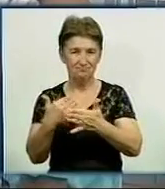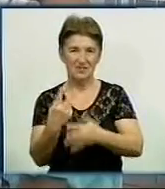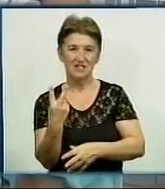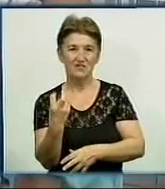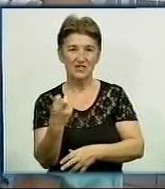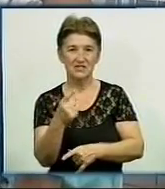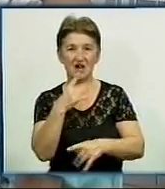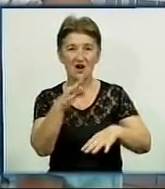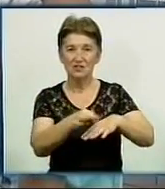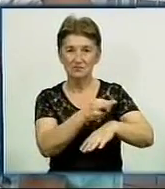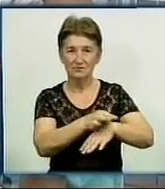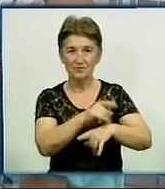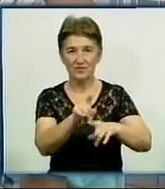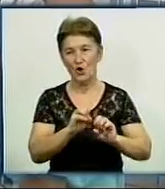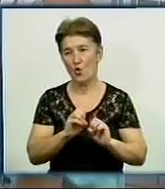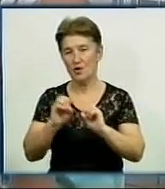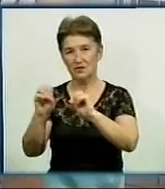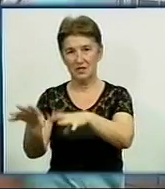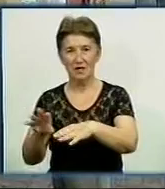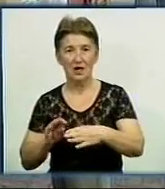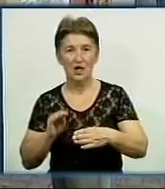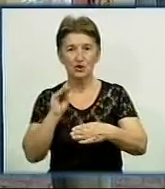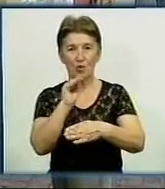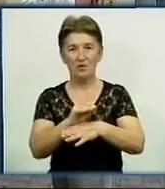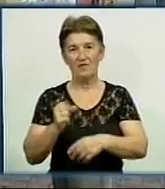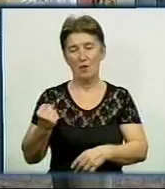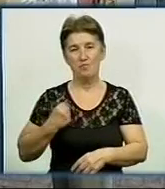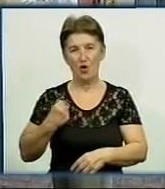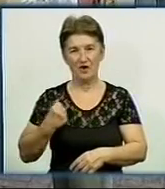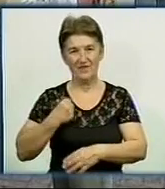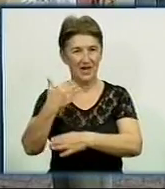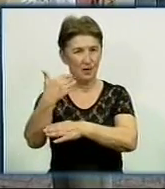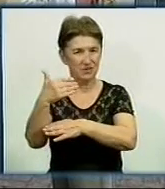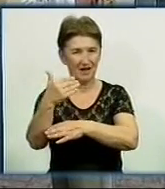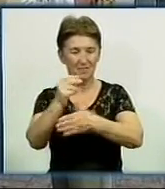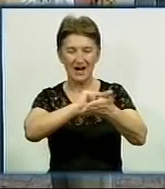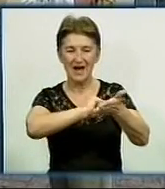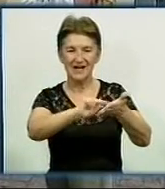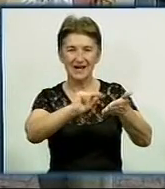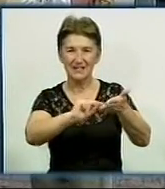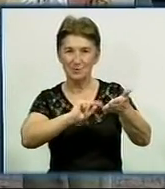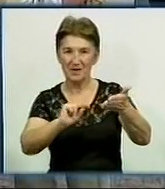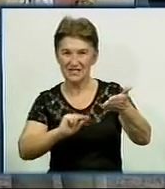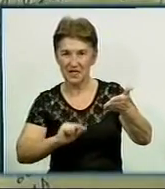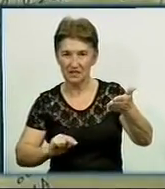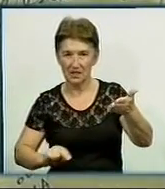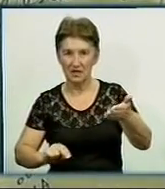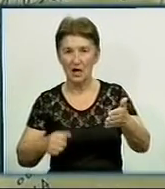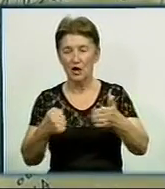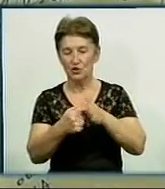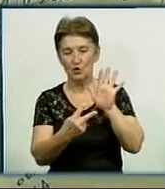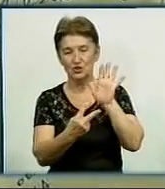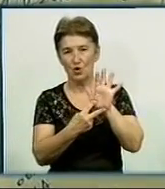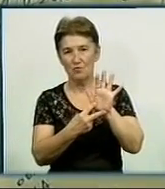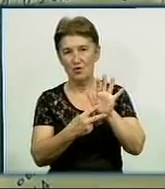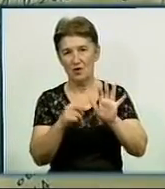музейникам його дружина Сніжана. Доповнює експозицію бойовий прапор, розписаний воїнами власноруч. Триватиме виставка до 7 серпня.